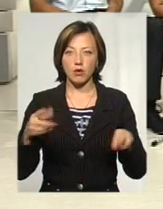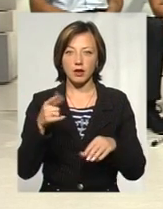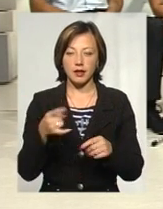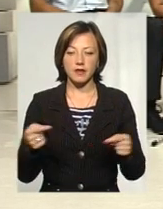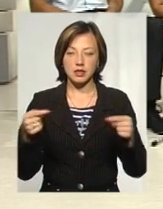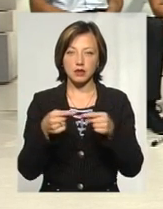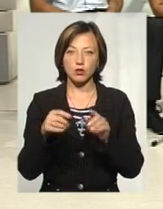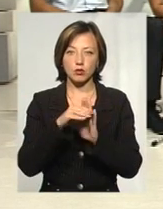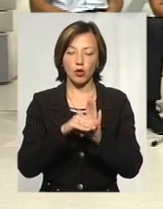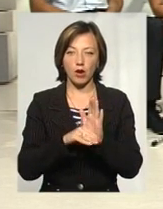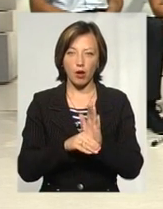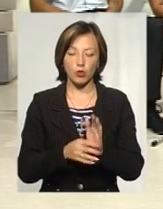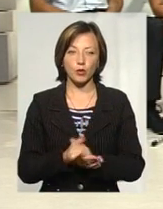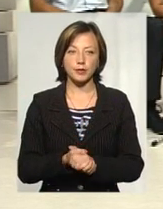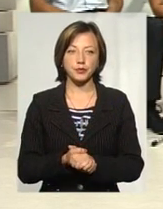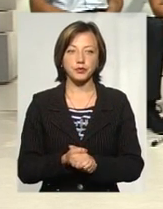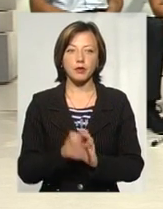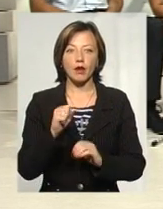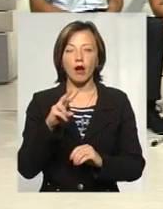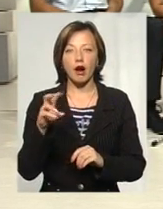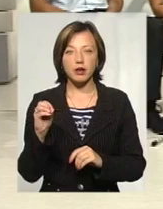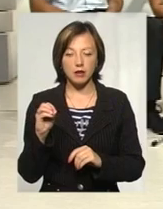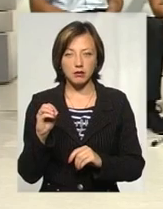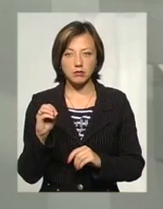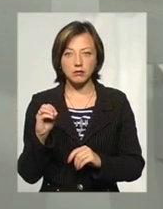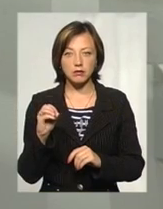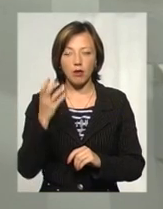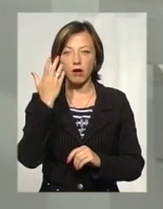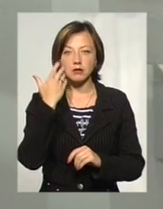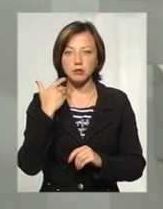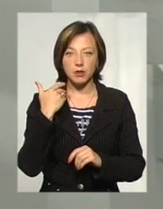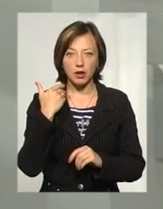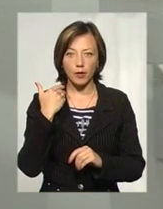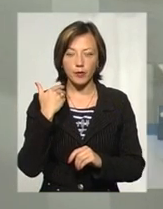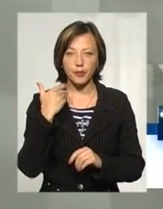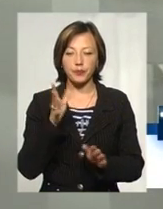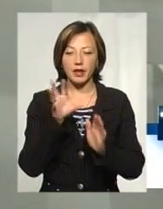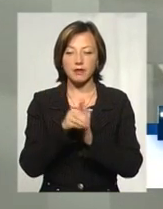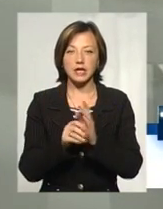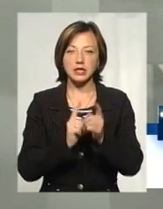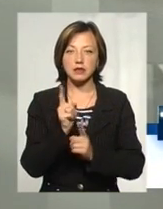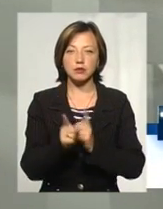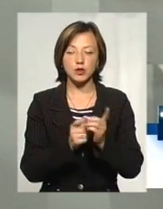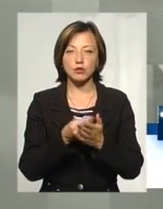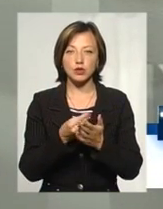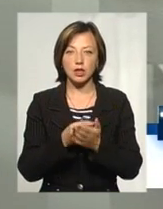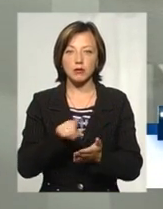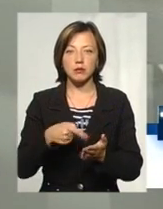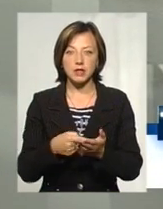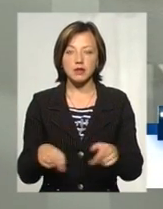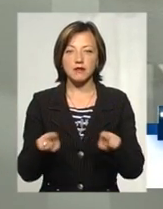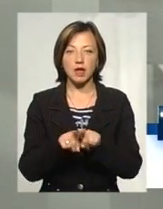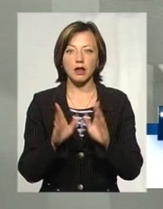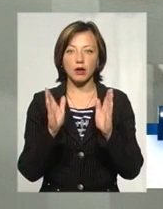згідно з програмою громадської ініціативи. Але при внесенні змін в бюджет міста, все-таки, ми